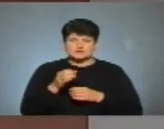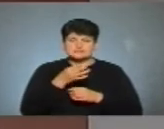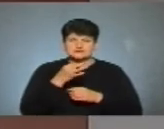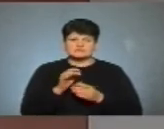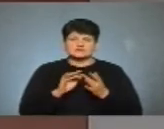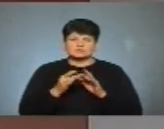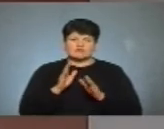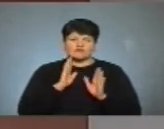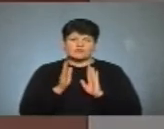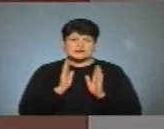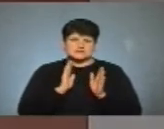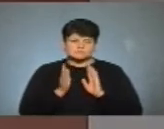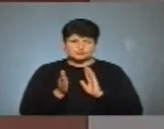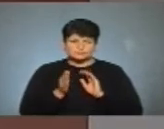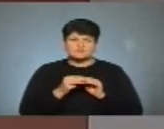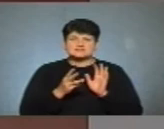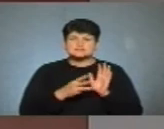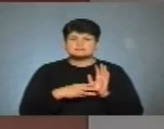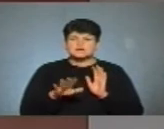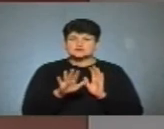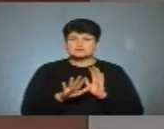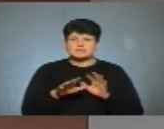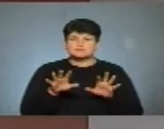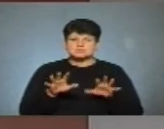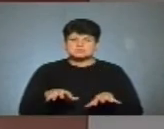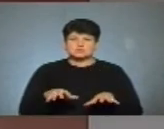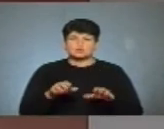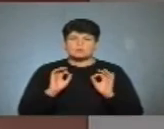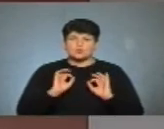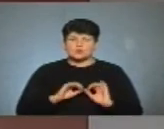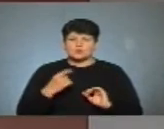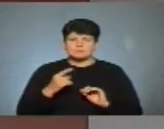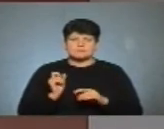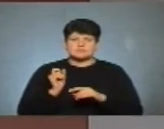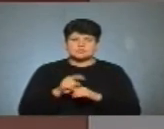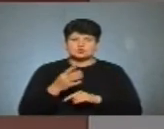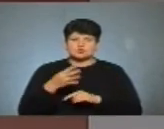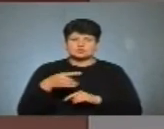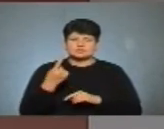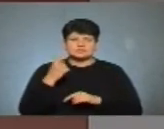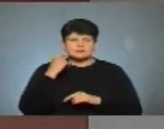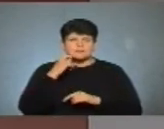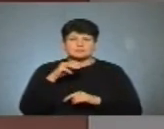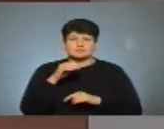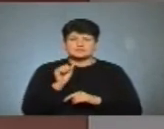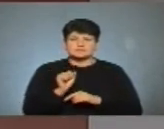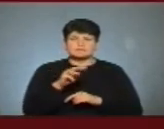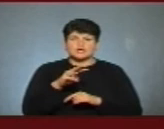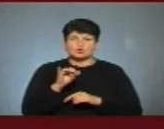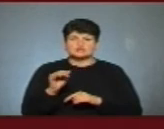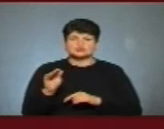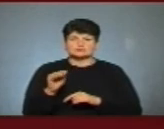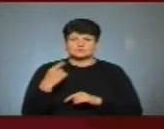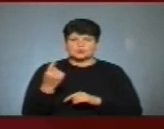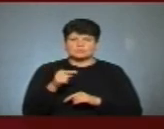соцмережі Фейсбук. 18 вересня на посаду прокурора області призначили 41-річного Андрія Миколичука з Житомирщини.